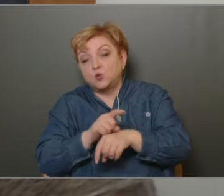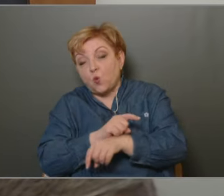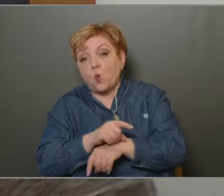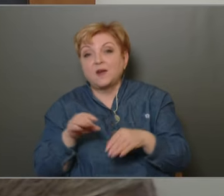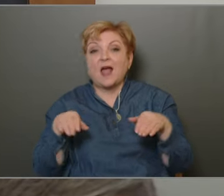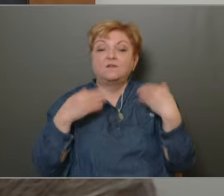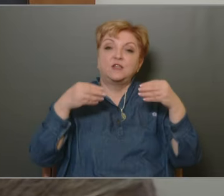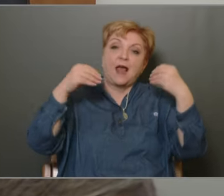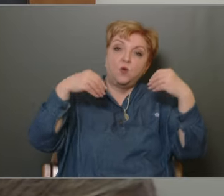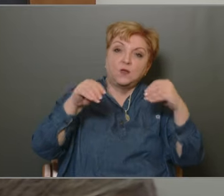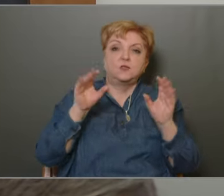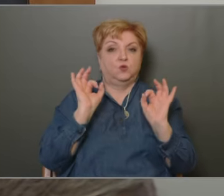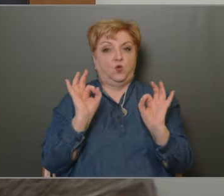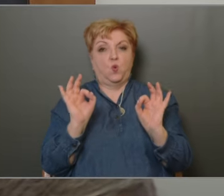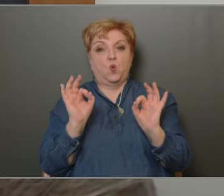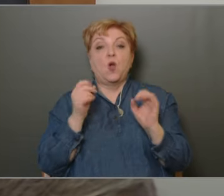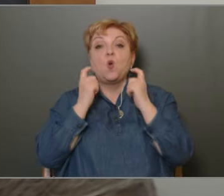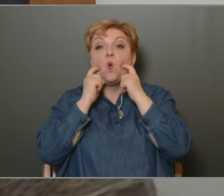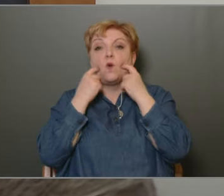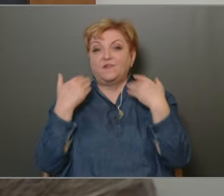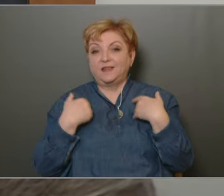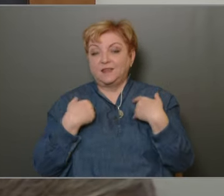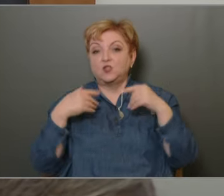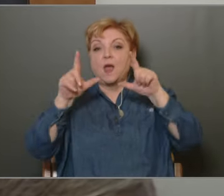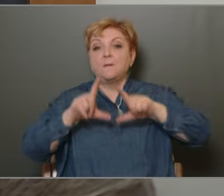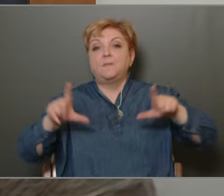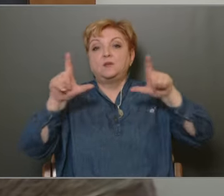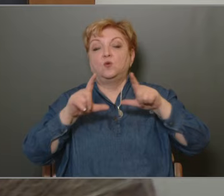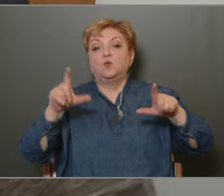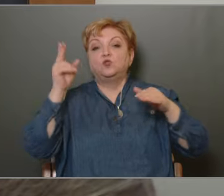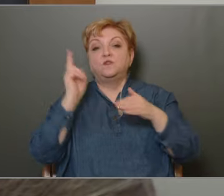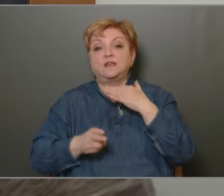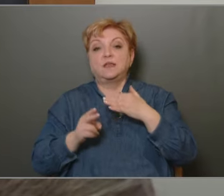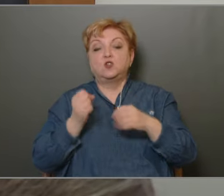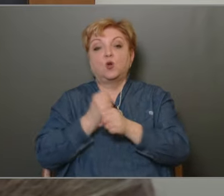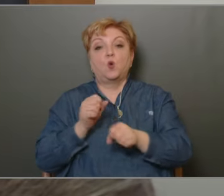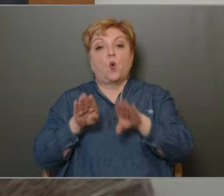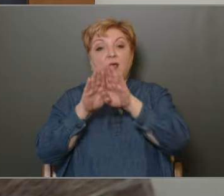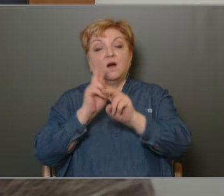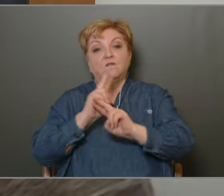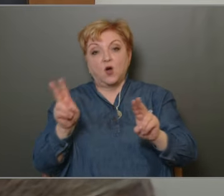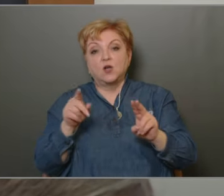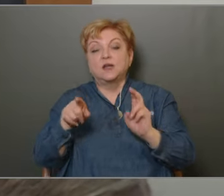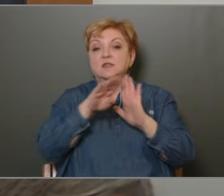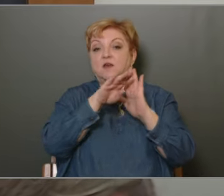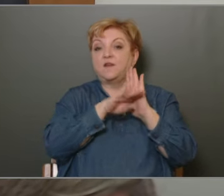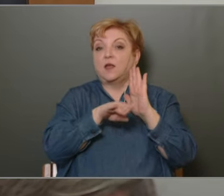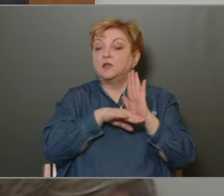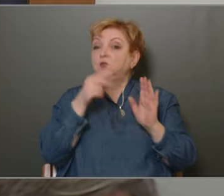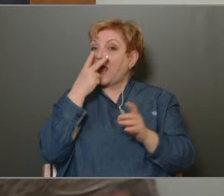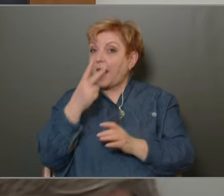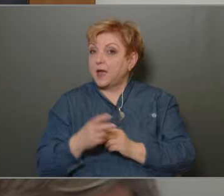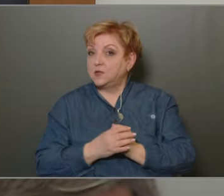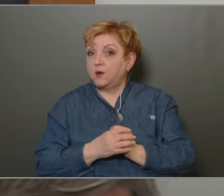előadások nagyon jók És hát nagyon örvendetes, hogy pedagógus végzettségű kollega van, aki ezt a feladatot el tudja látni